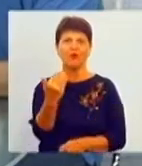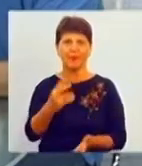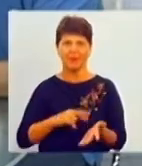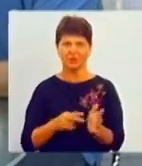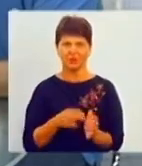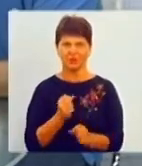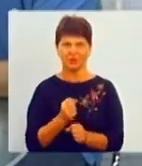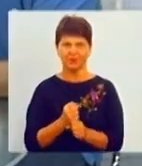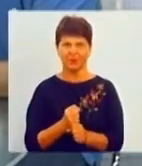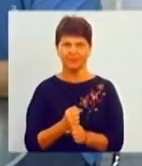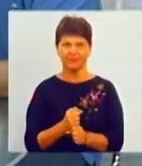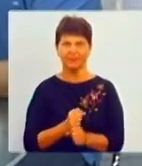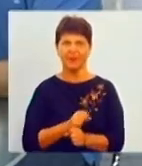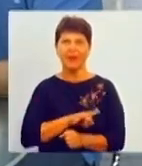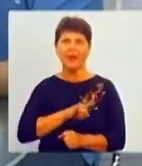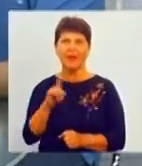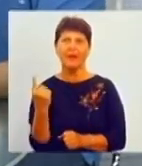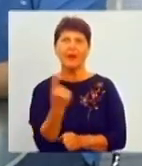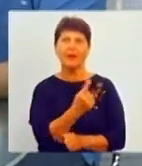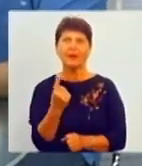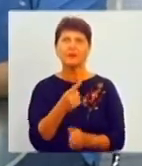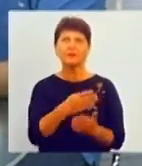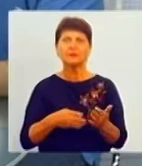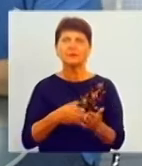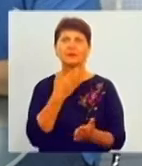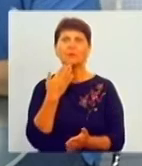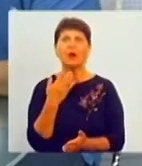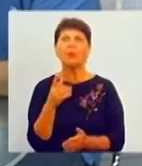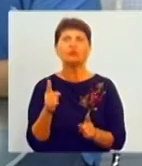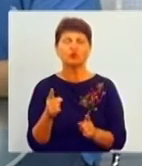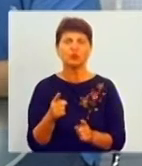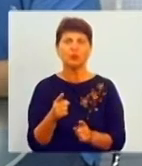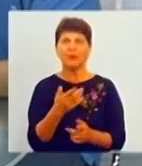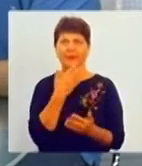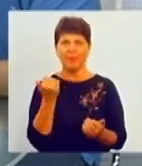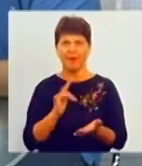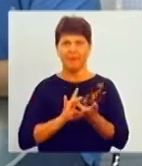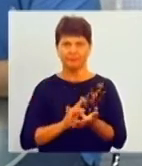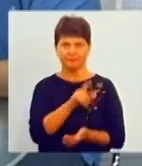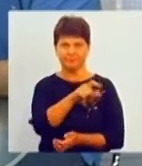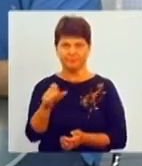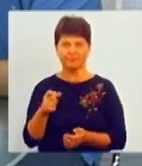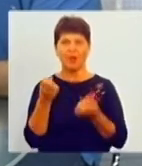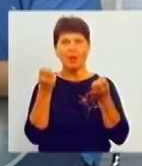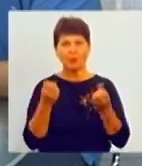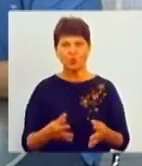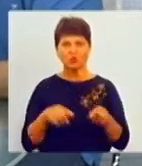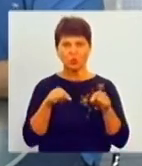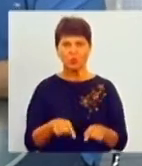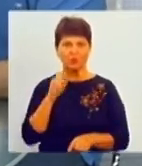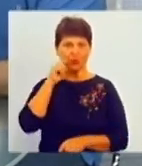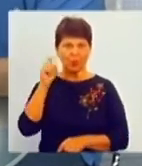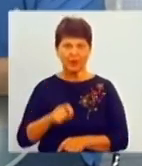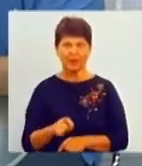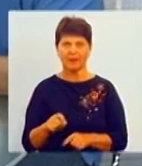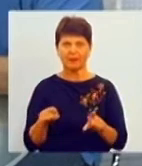Ну, до речі, чому рейси зняли? Не тому, що немає пасажирів, туристів. В даному випадку просто в Україні, ну, заявили